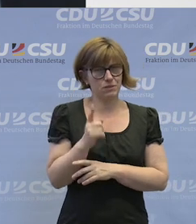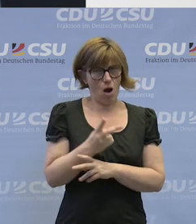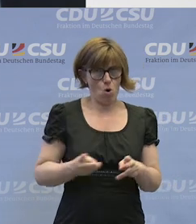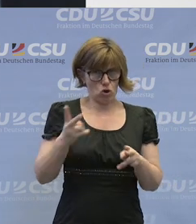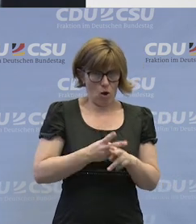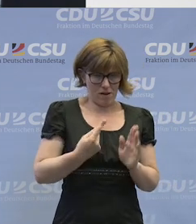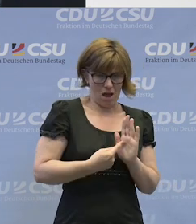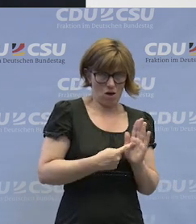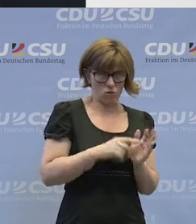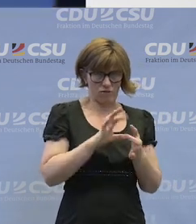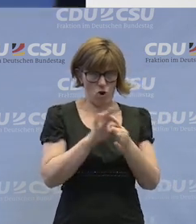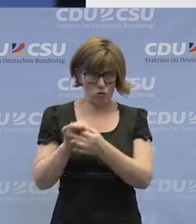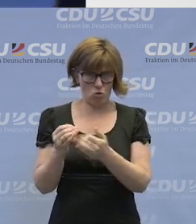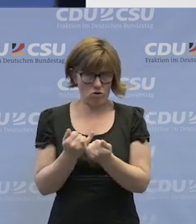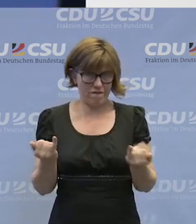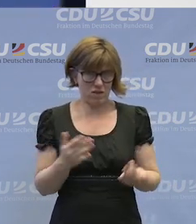doppelte Herausforderung?